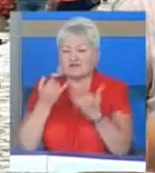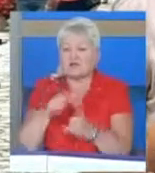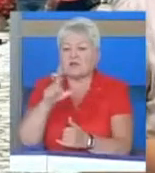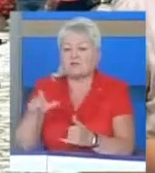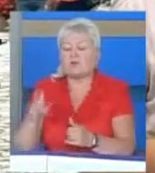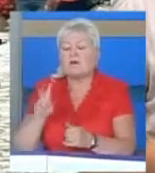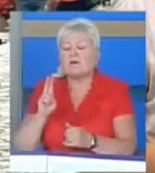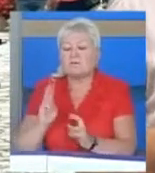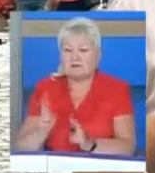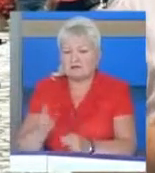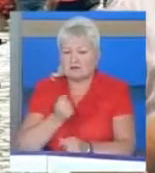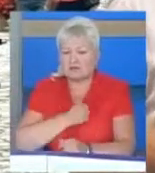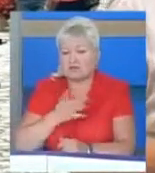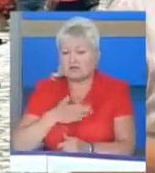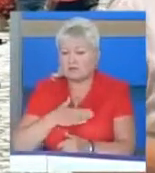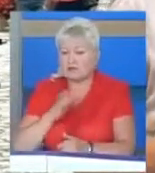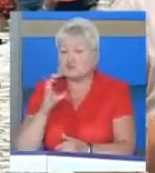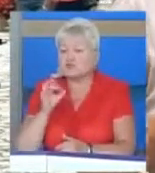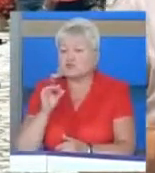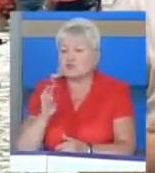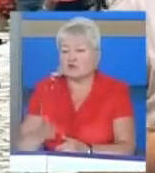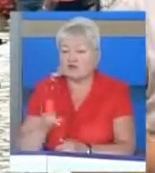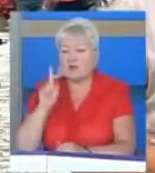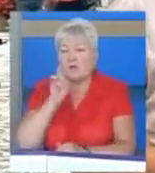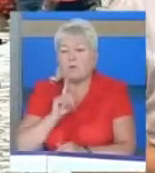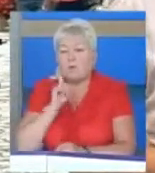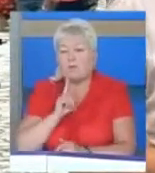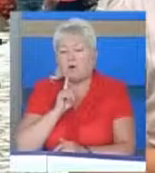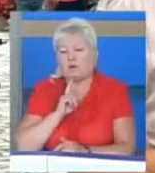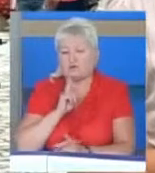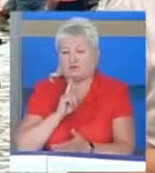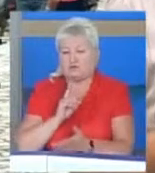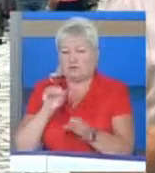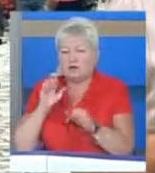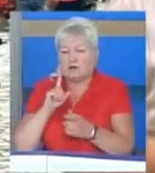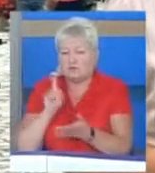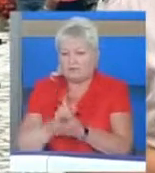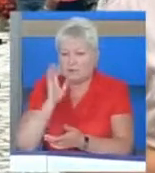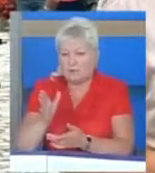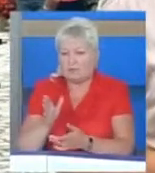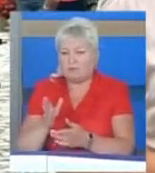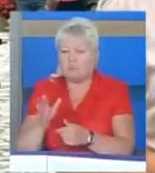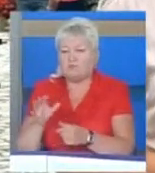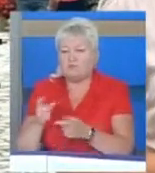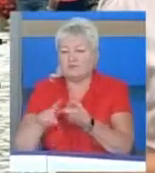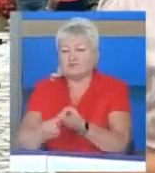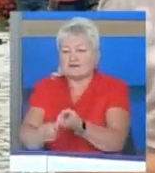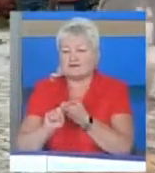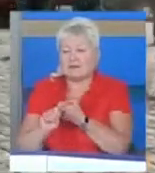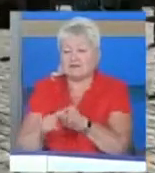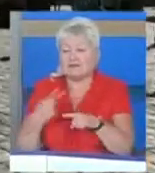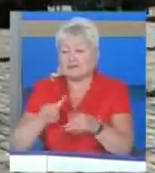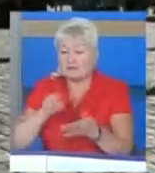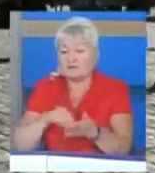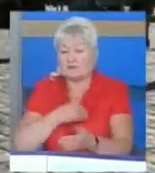на жаль, у нашому соціумі, принаймні, поки що, приречені бути залежними. На це запитання зараз спробуємо дати відповідь.